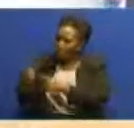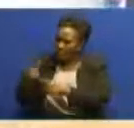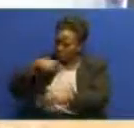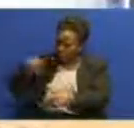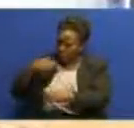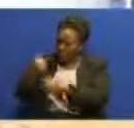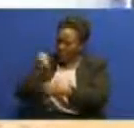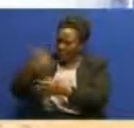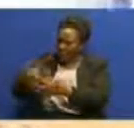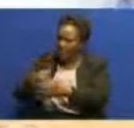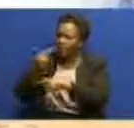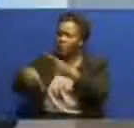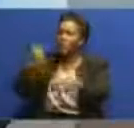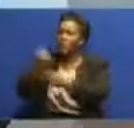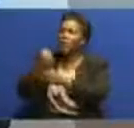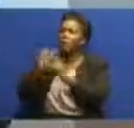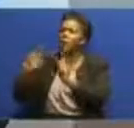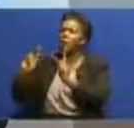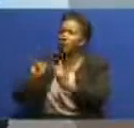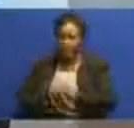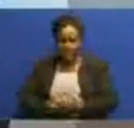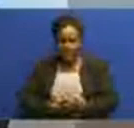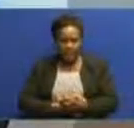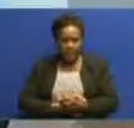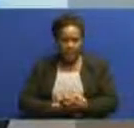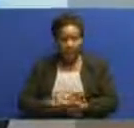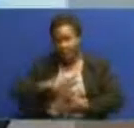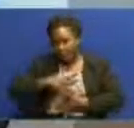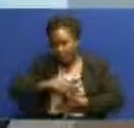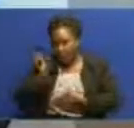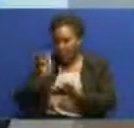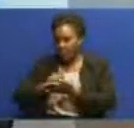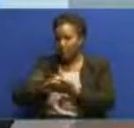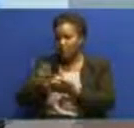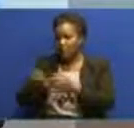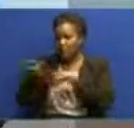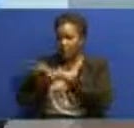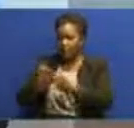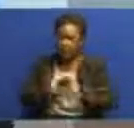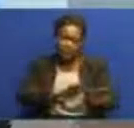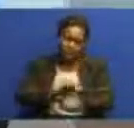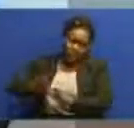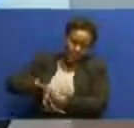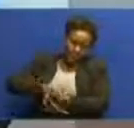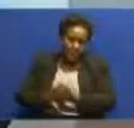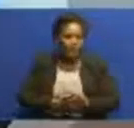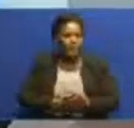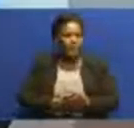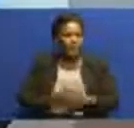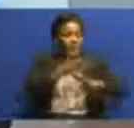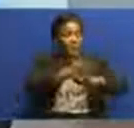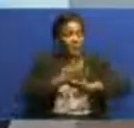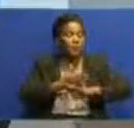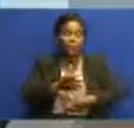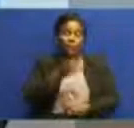na tuwendena bishazetu kama kawaida. Aksante Anetendru. Shirika la umeme nchini, Tanesko, limesema